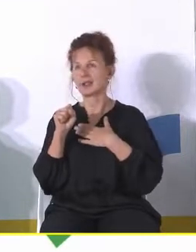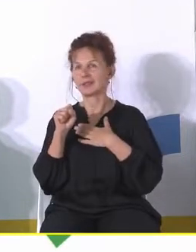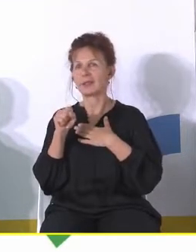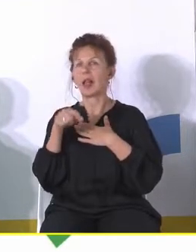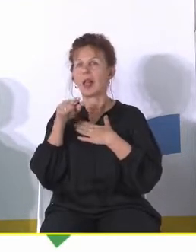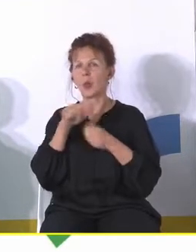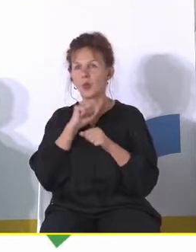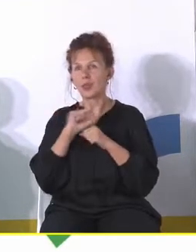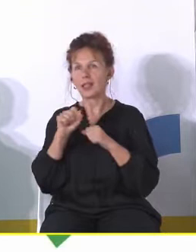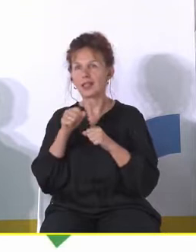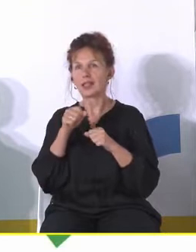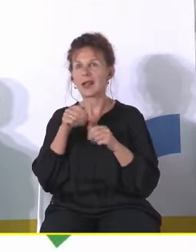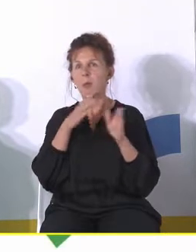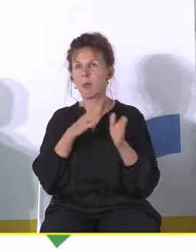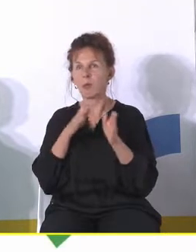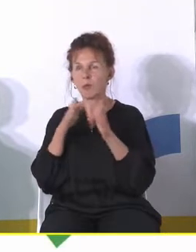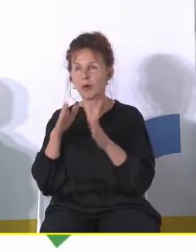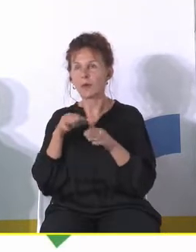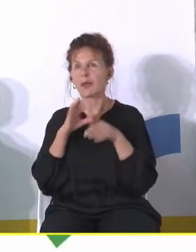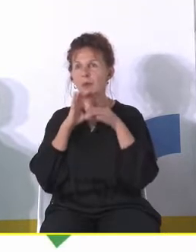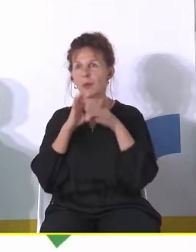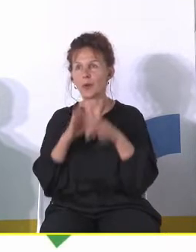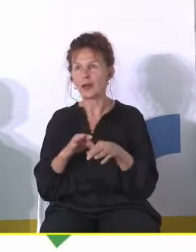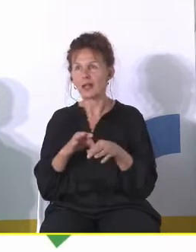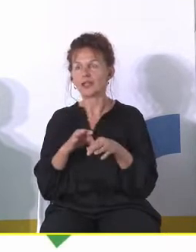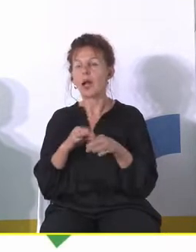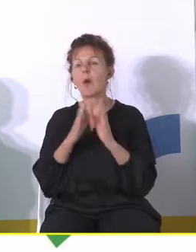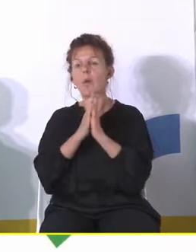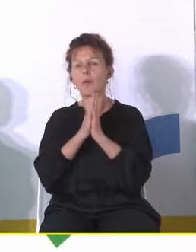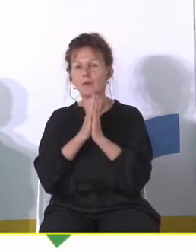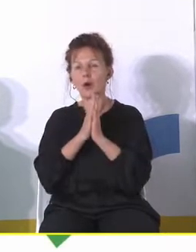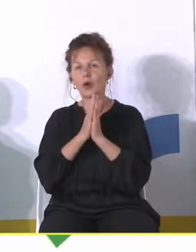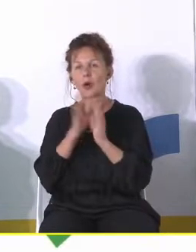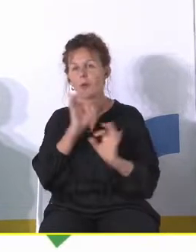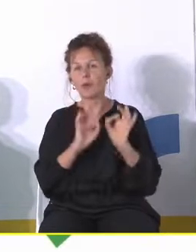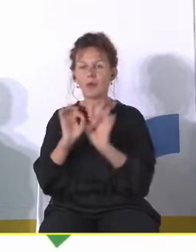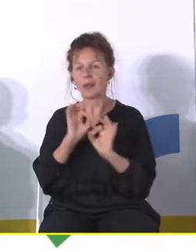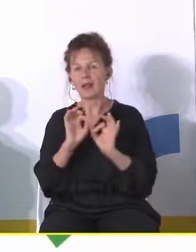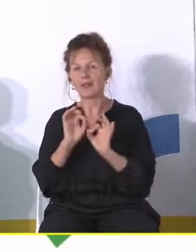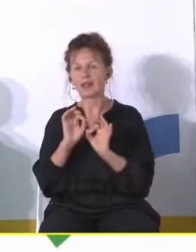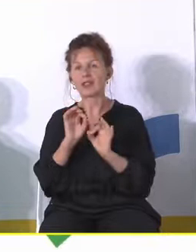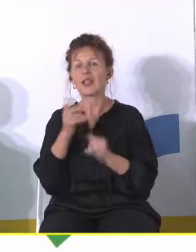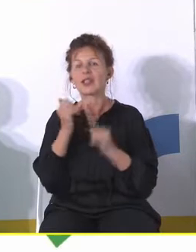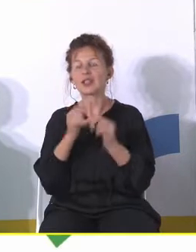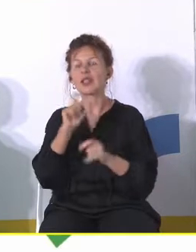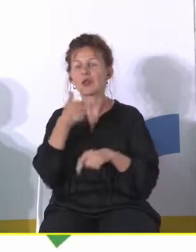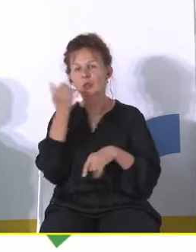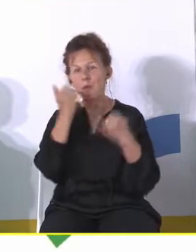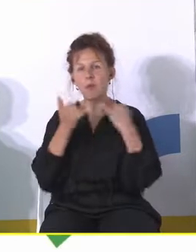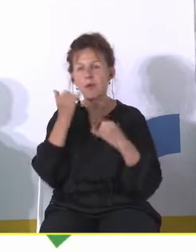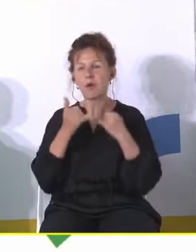tu właśnie już zacznę ten porządkujący element. Proszę mnie poprawiać i korygować, kiedy coś